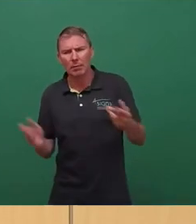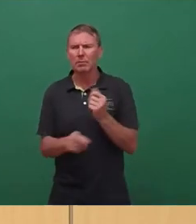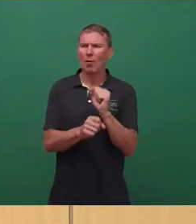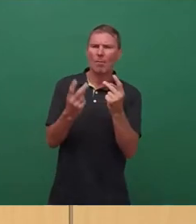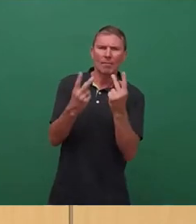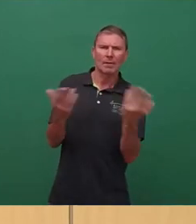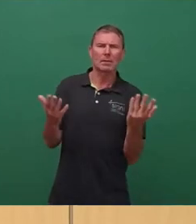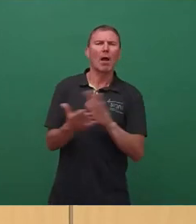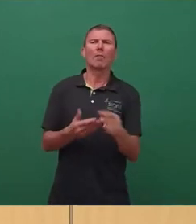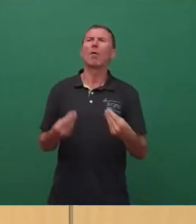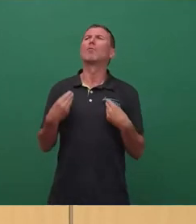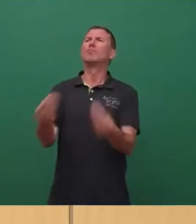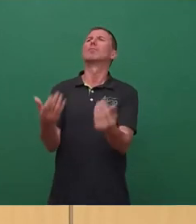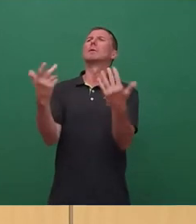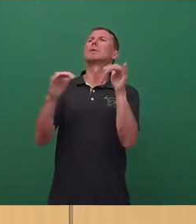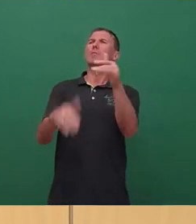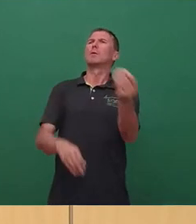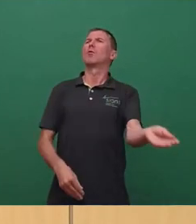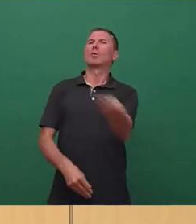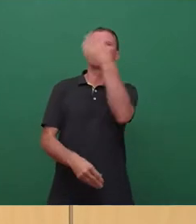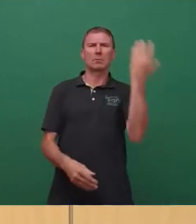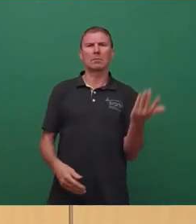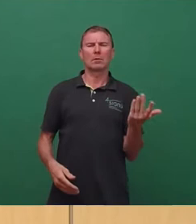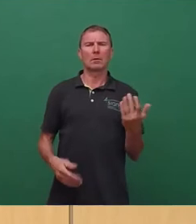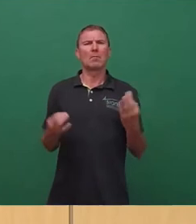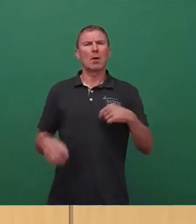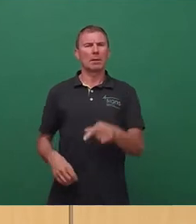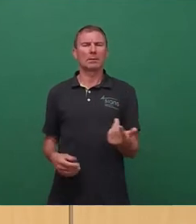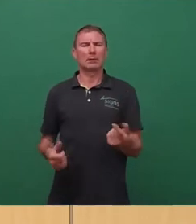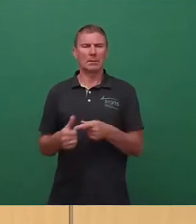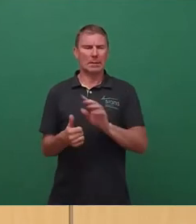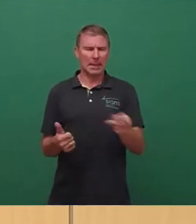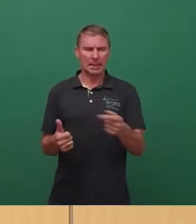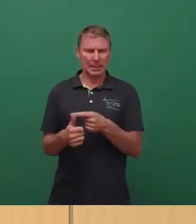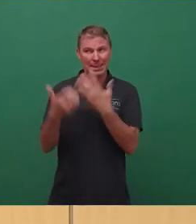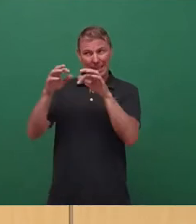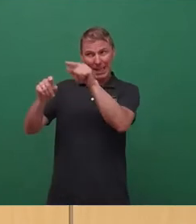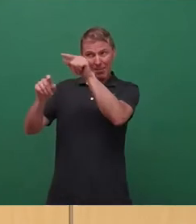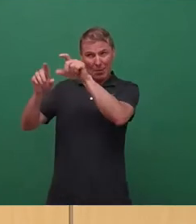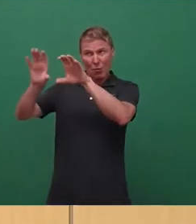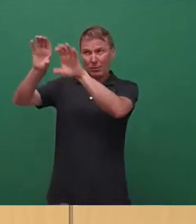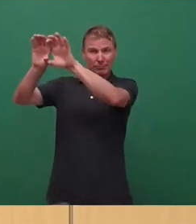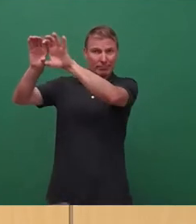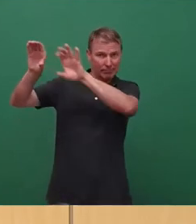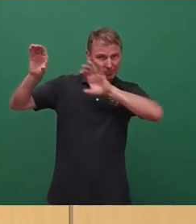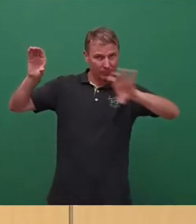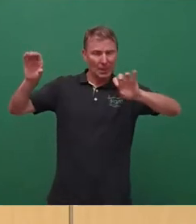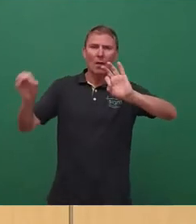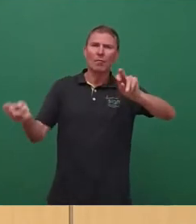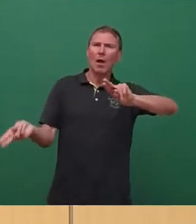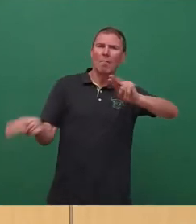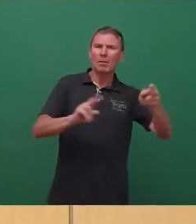nicht einfach so, 10 Millionen brauchen wir jetzt, okay. Also diese 10 Millionen möchten die Dissidenten für was anderes